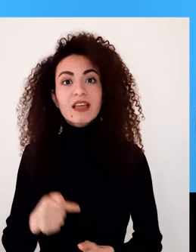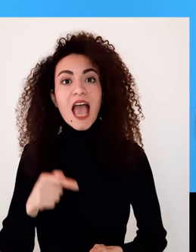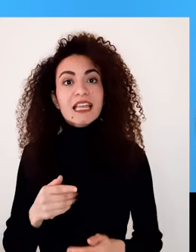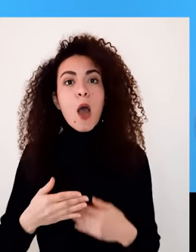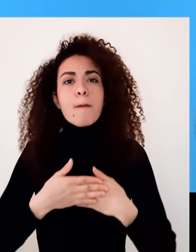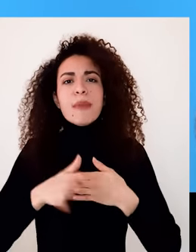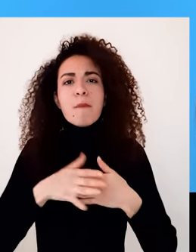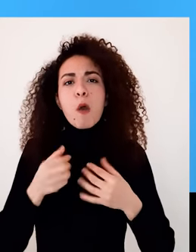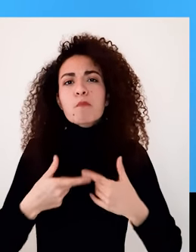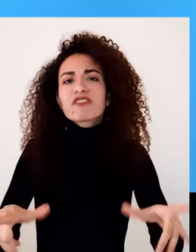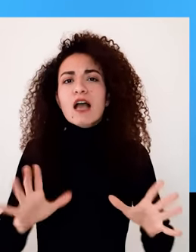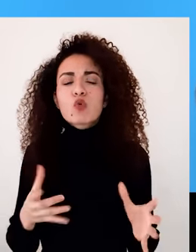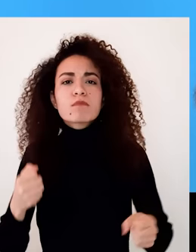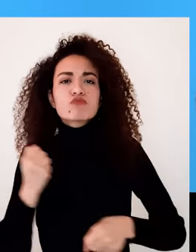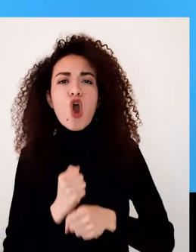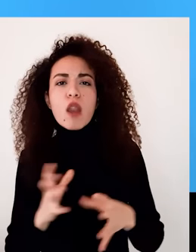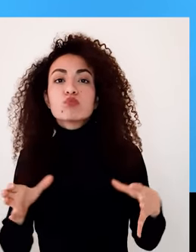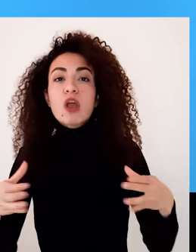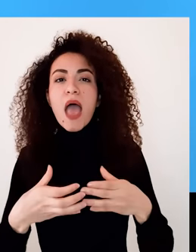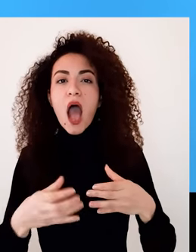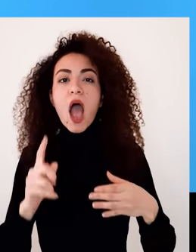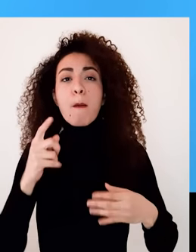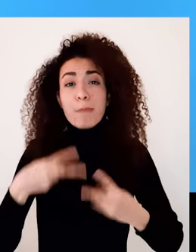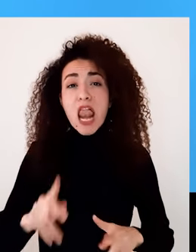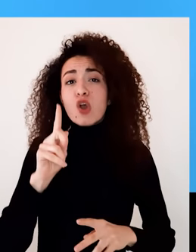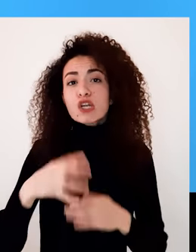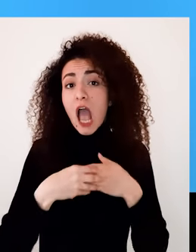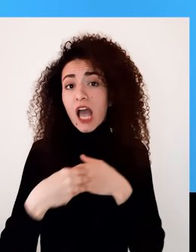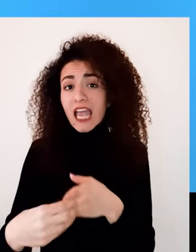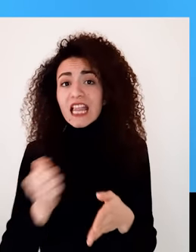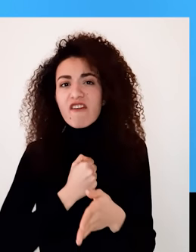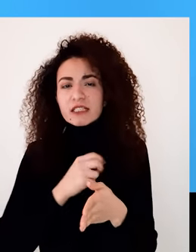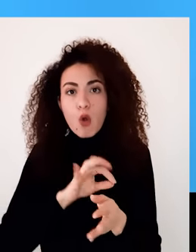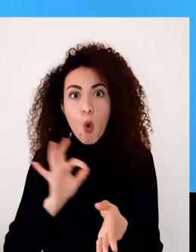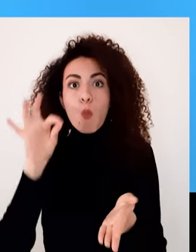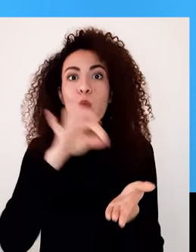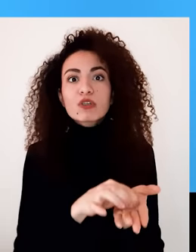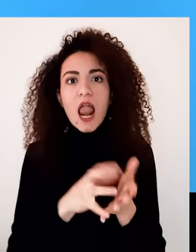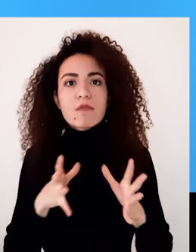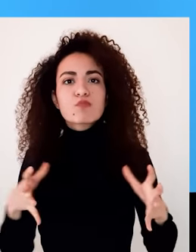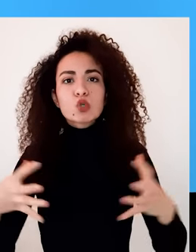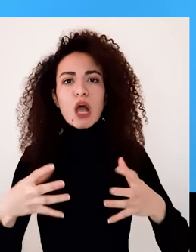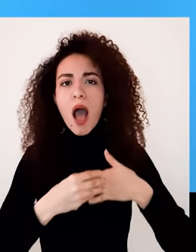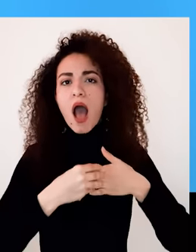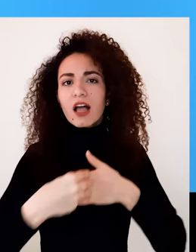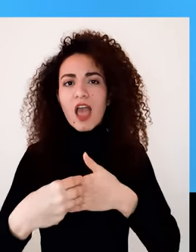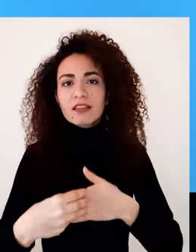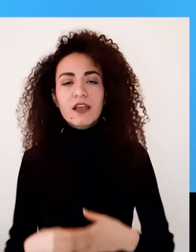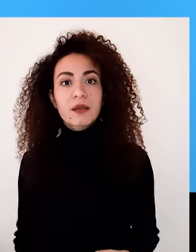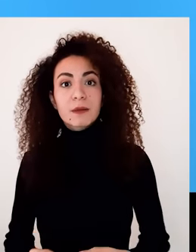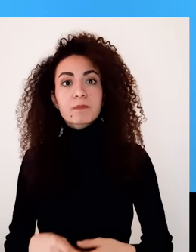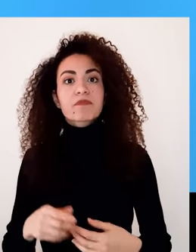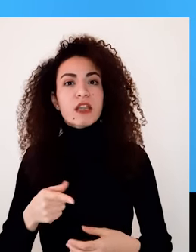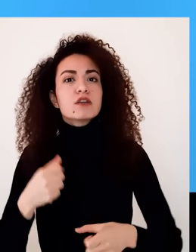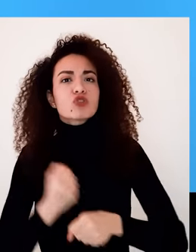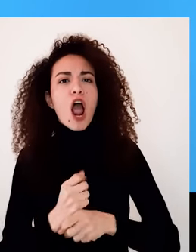الباب العمل الجماعي وبتنلك من القيادة الذاتية إلى القيادة الجماعية حيث تتمكن من أنك تشبكي وتبني تحالفات مع